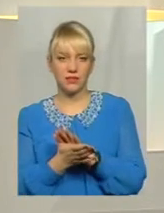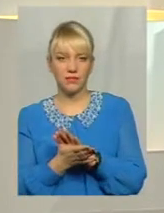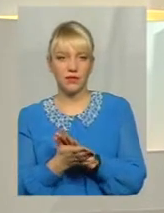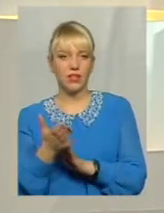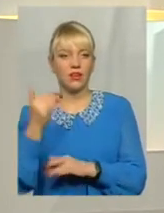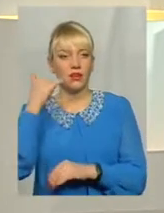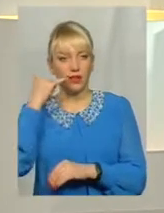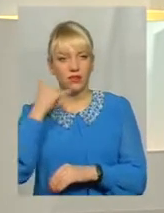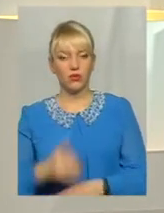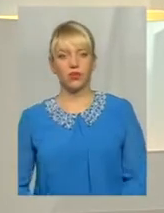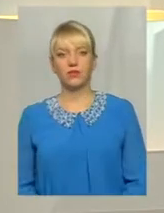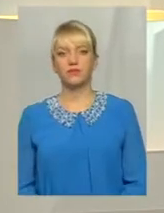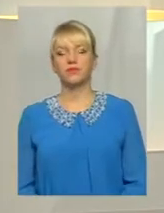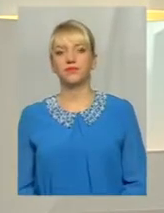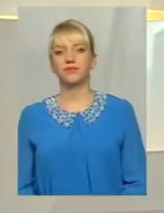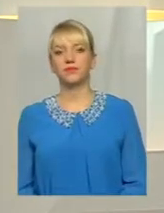Слухаємо глядача, говоріть, будь ласка.